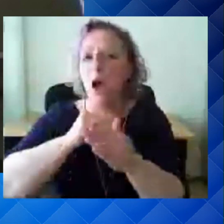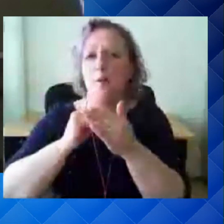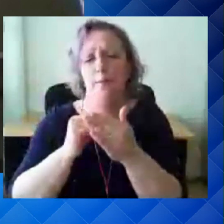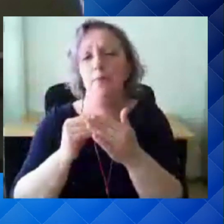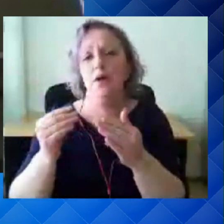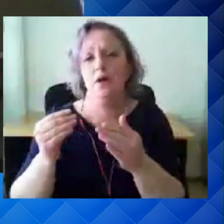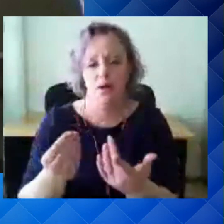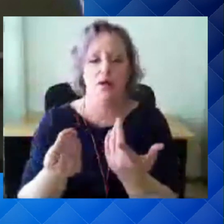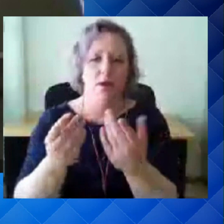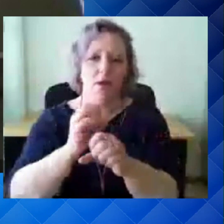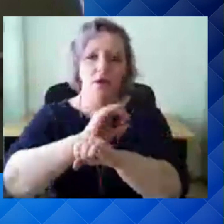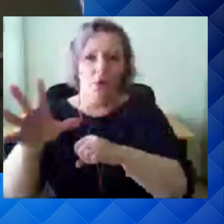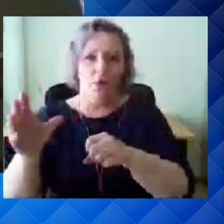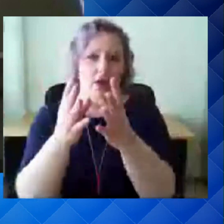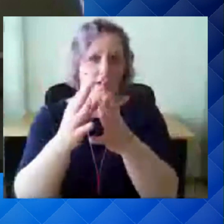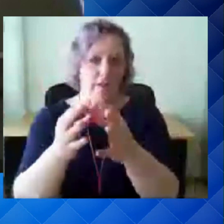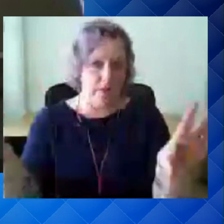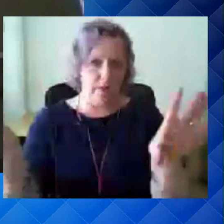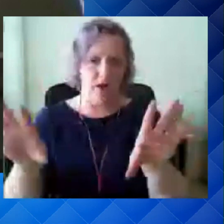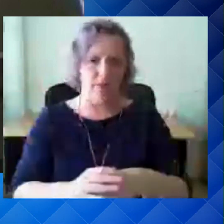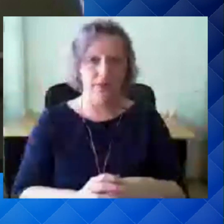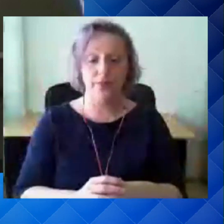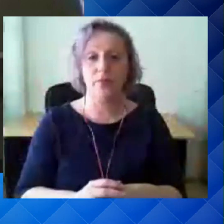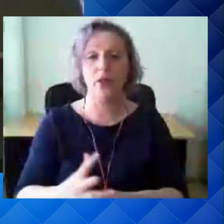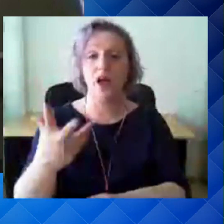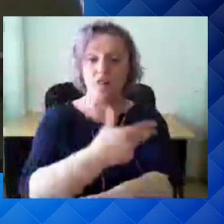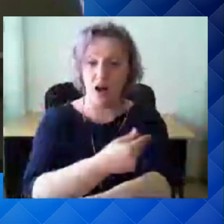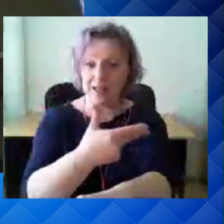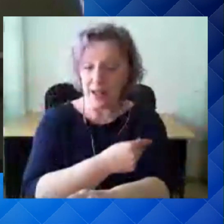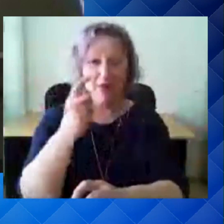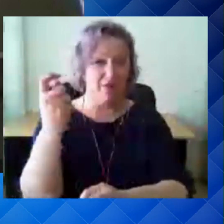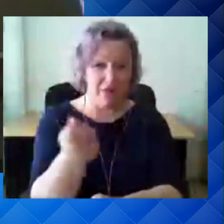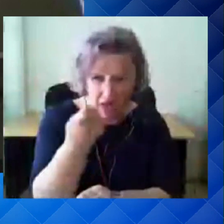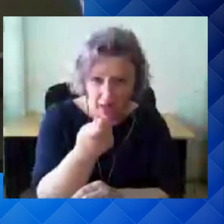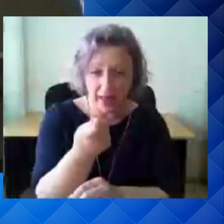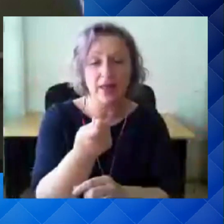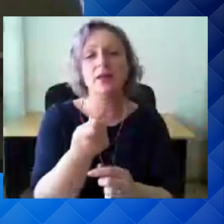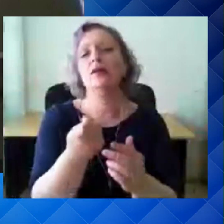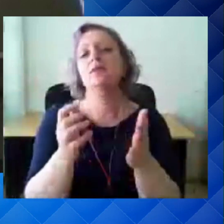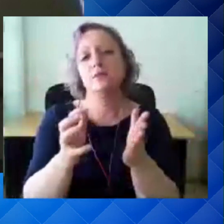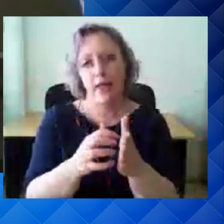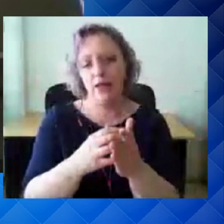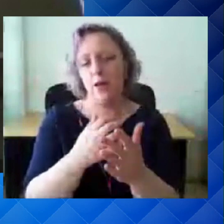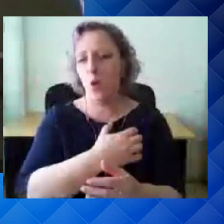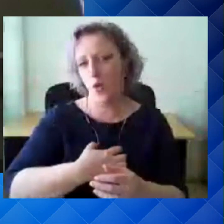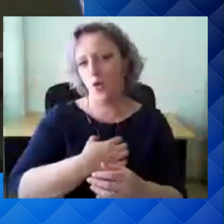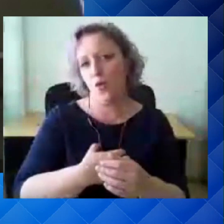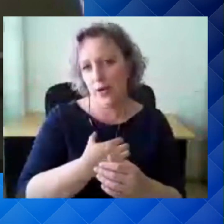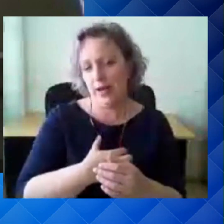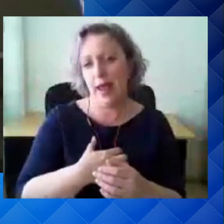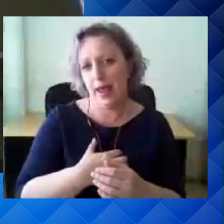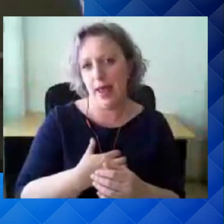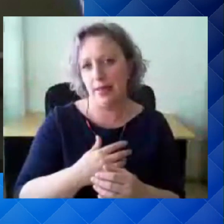meil ei ole vaktsineerimisega hõlmatus piisavalt kõrge on oluline ja jätkuvalt valvsus